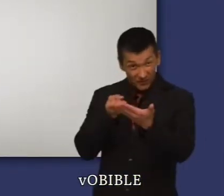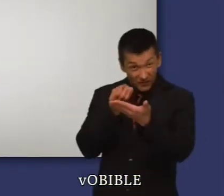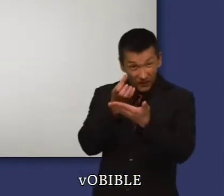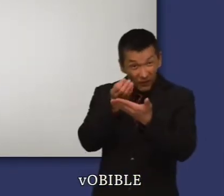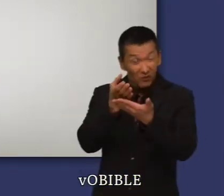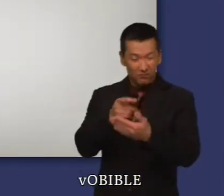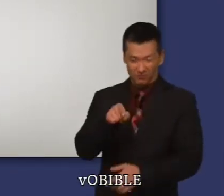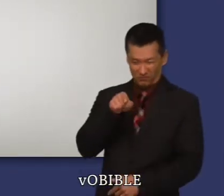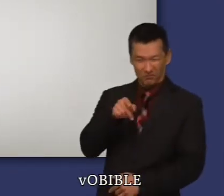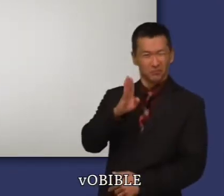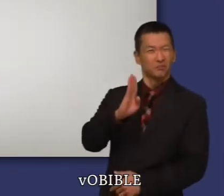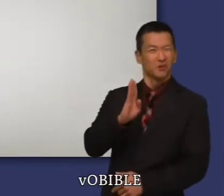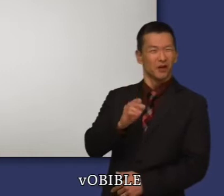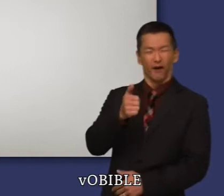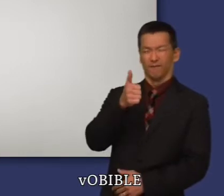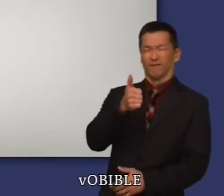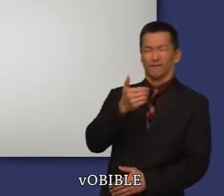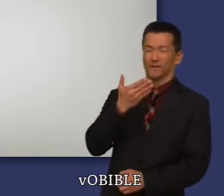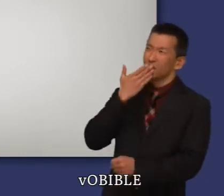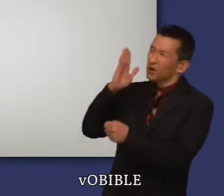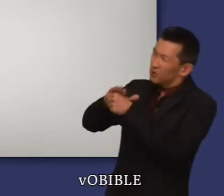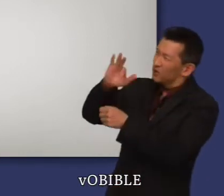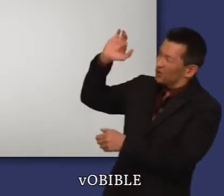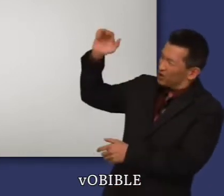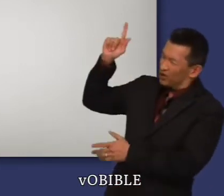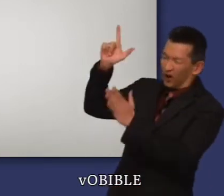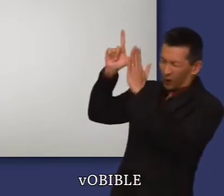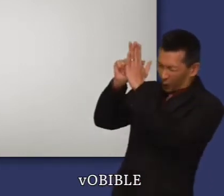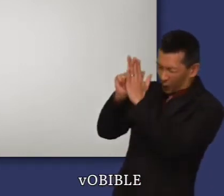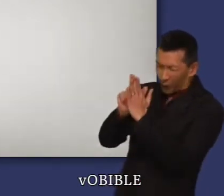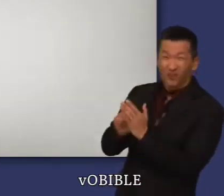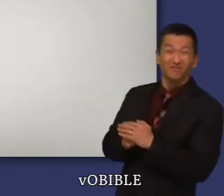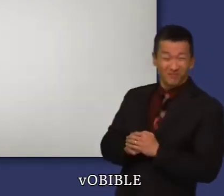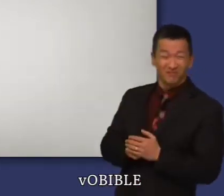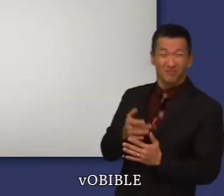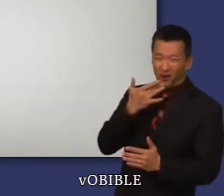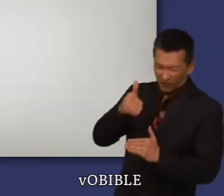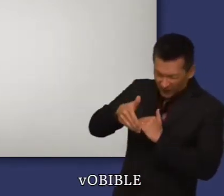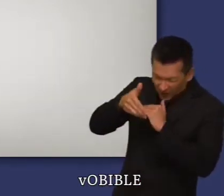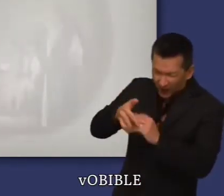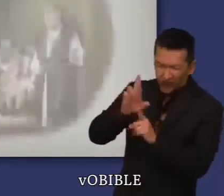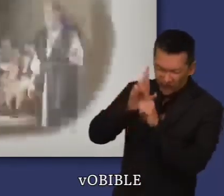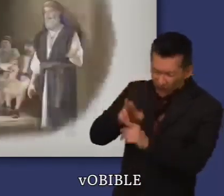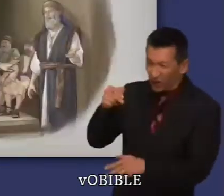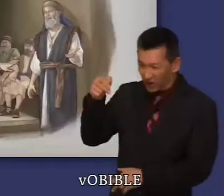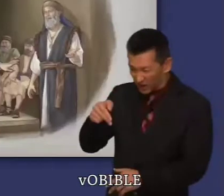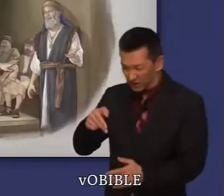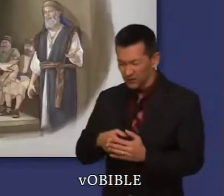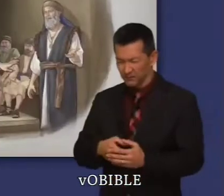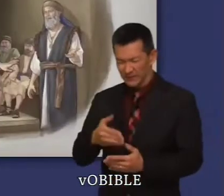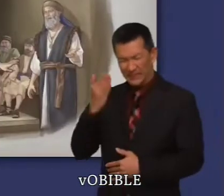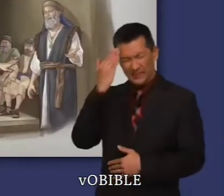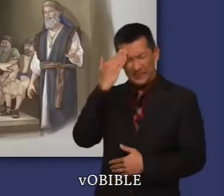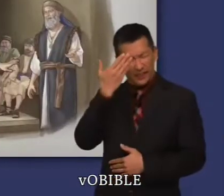Le saviez-vous ? Boaz est un bel exemple d'obéissance à Jéhovah. Il a fait tout ce qui était